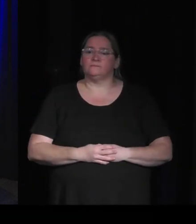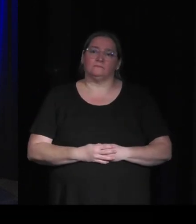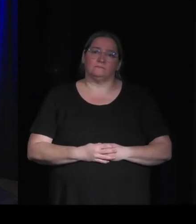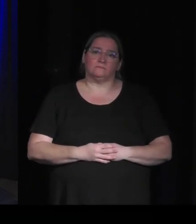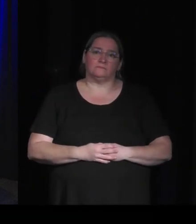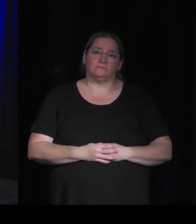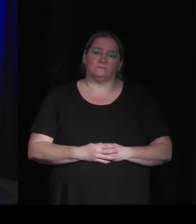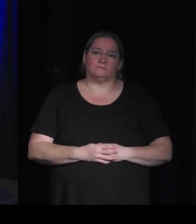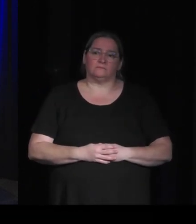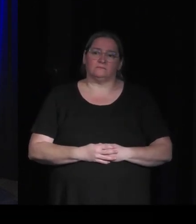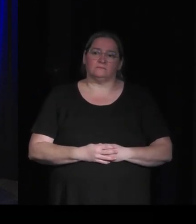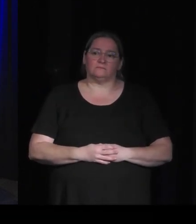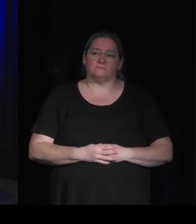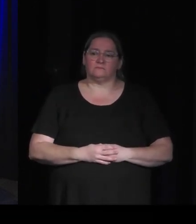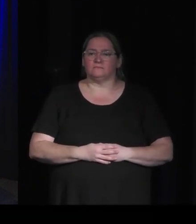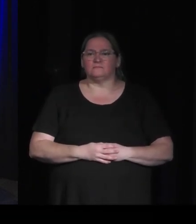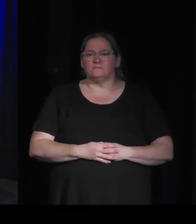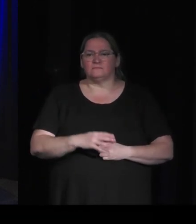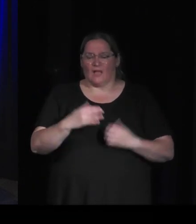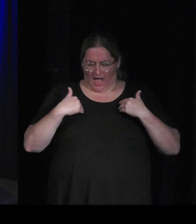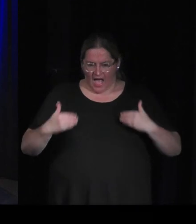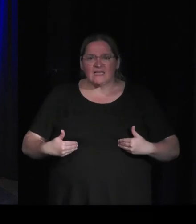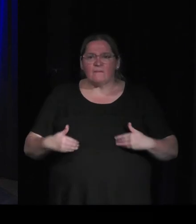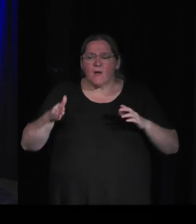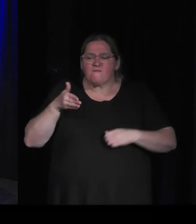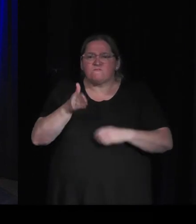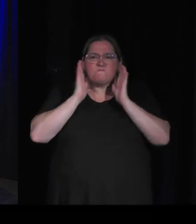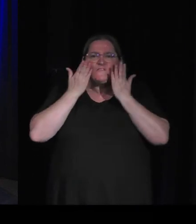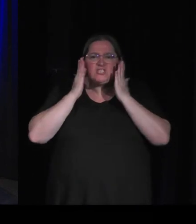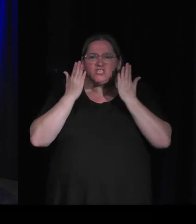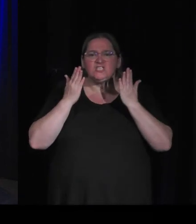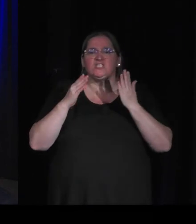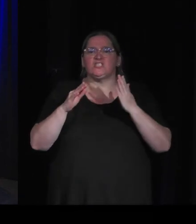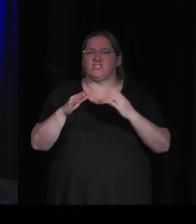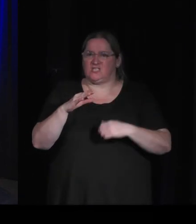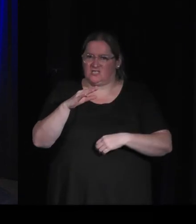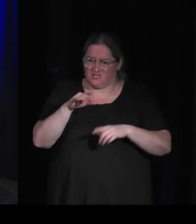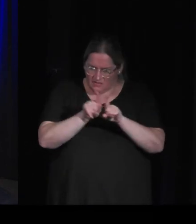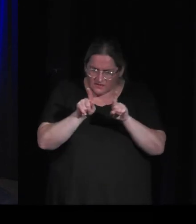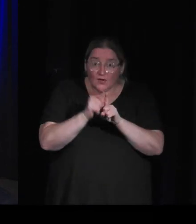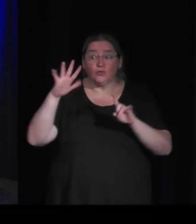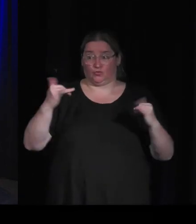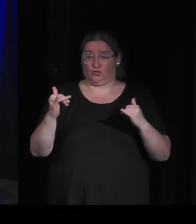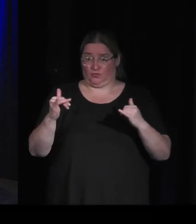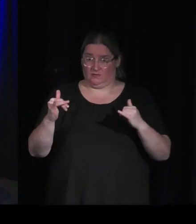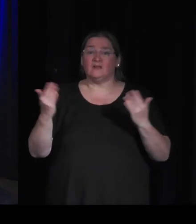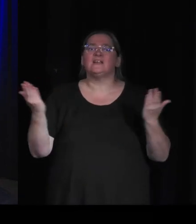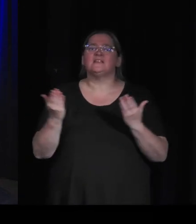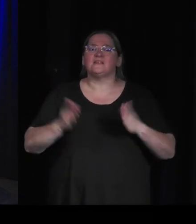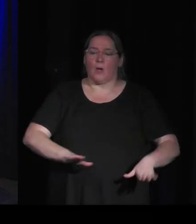qu'il est sorti en même temps qu'I am fish il y a Skatebird aussi on joue on fait du skate avec des oiseaux